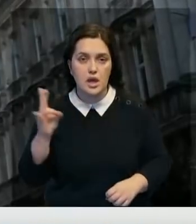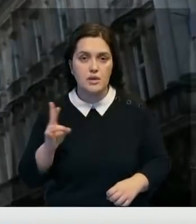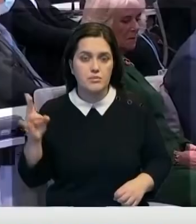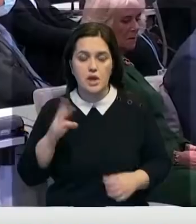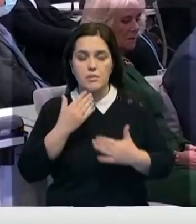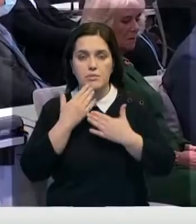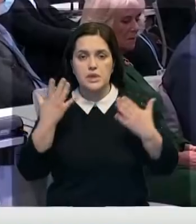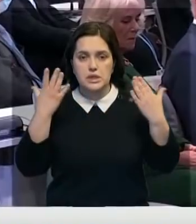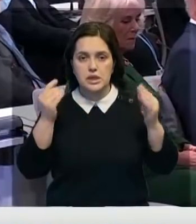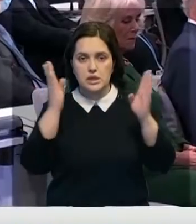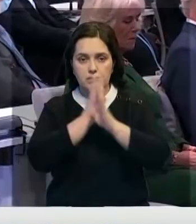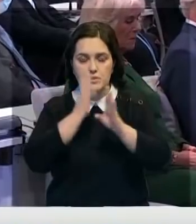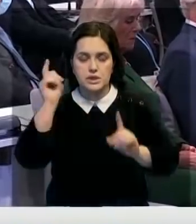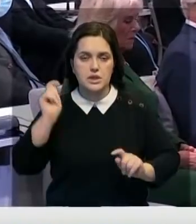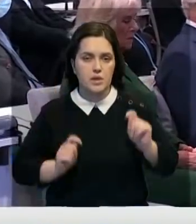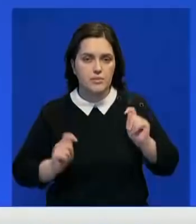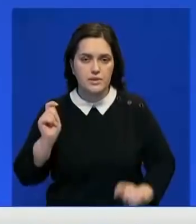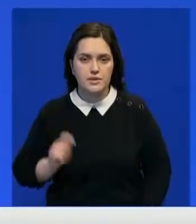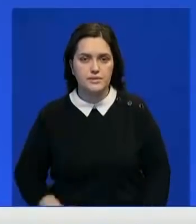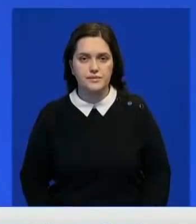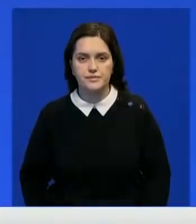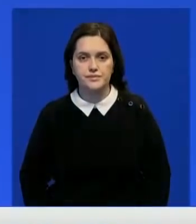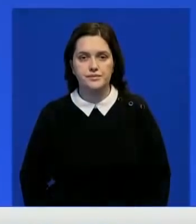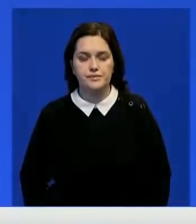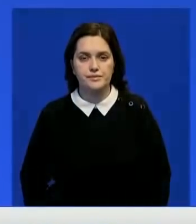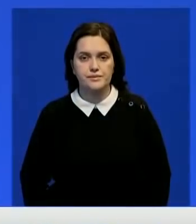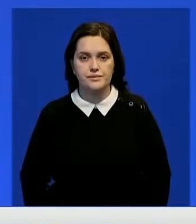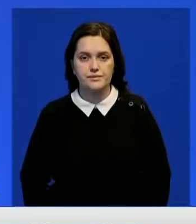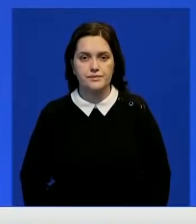день климатического события. Вероника Боярова, Хабар, 24.